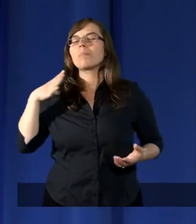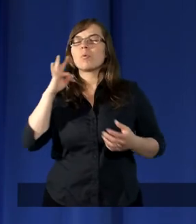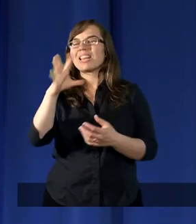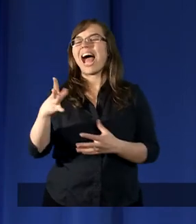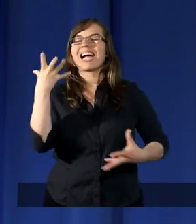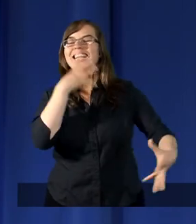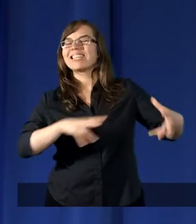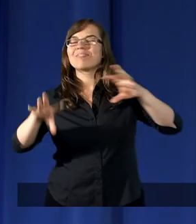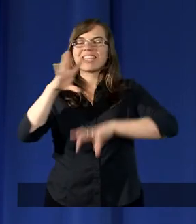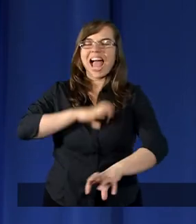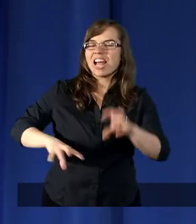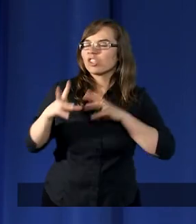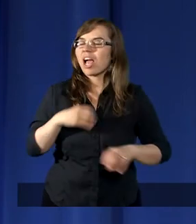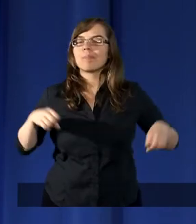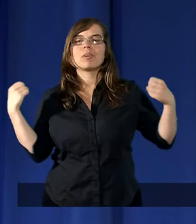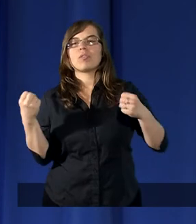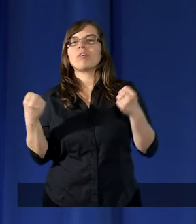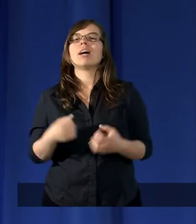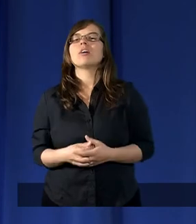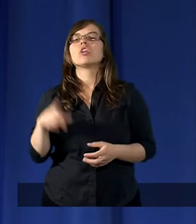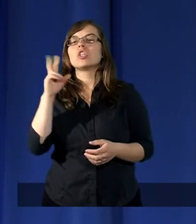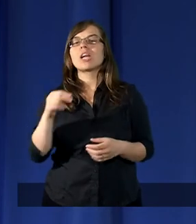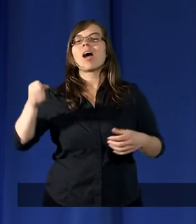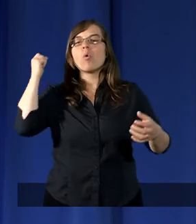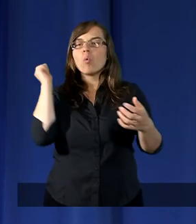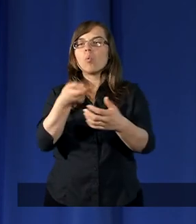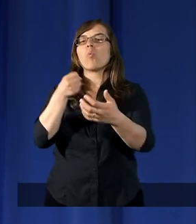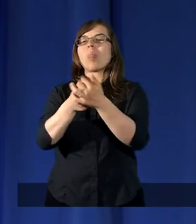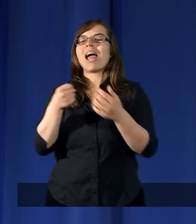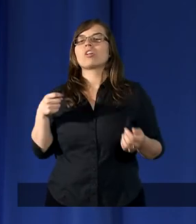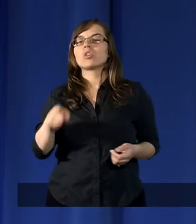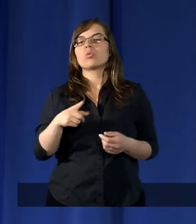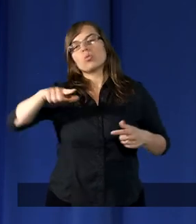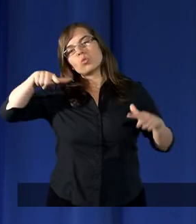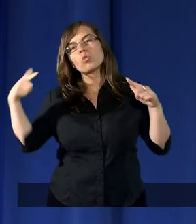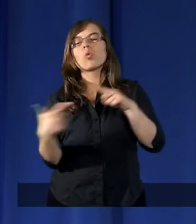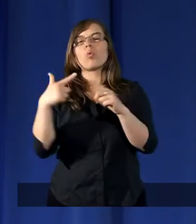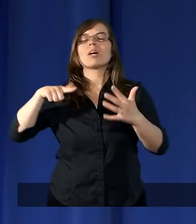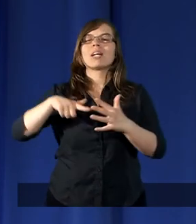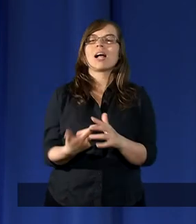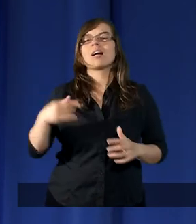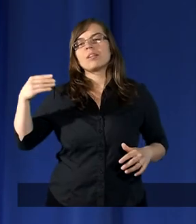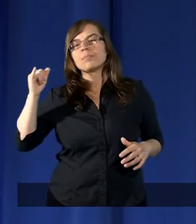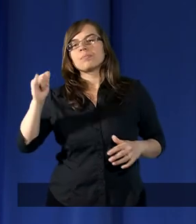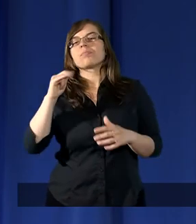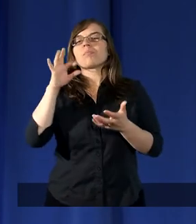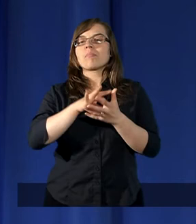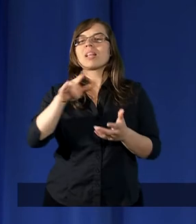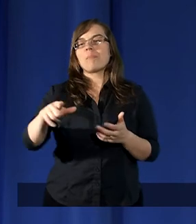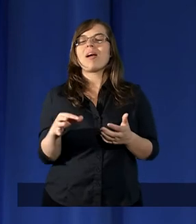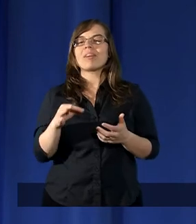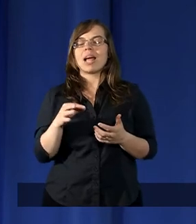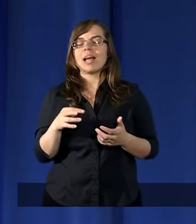zniecierpliwiony, że uderzył drugi raz i jeszcze tam pewne